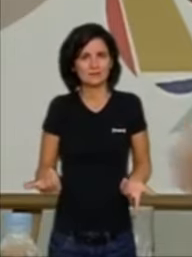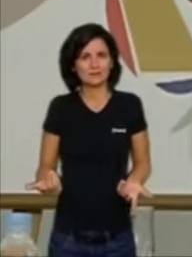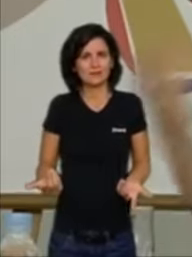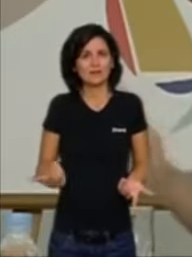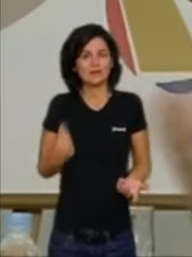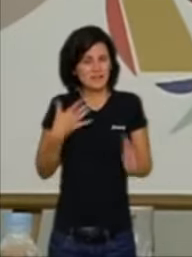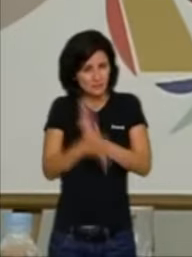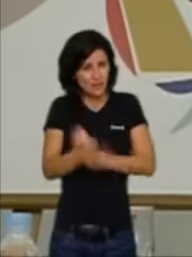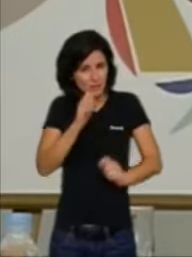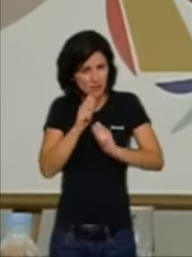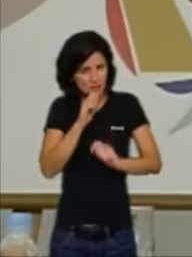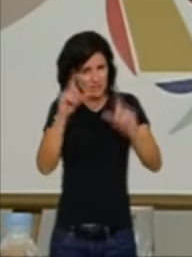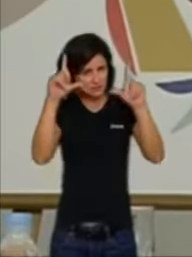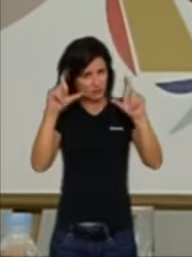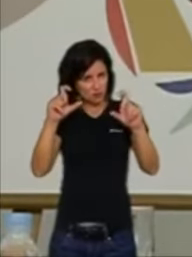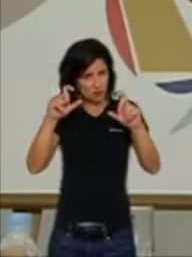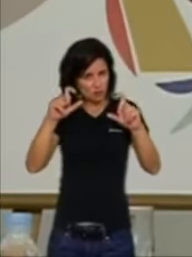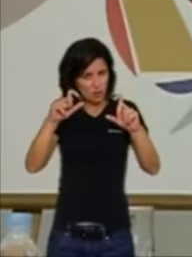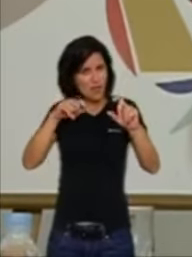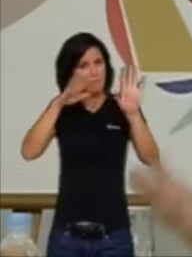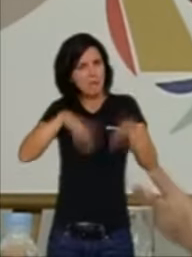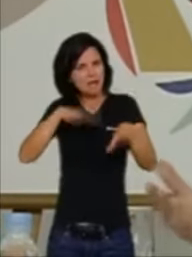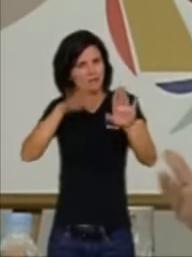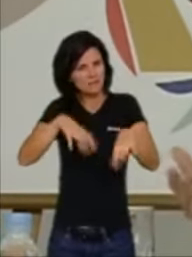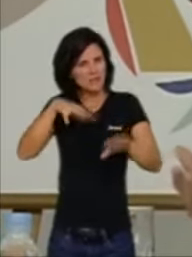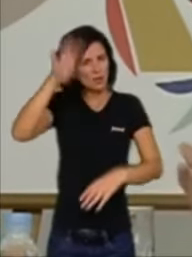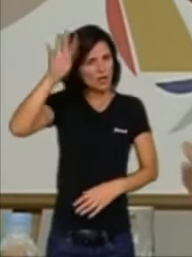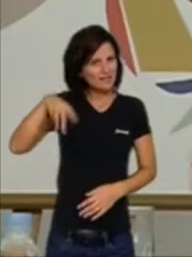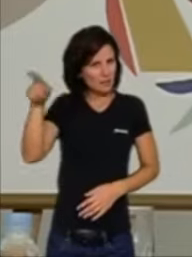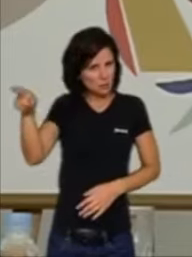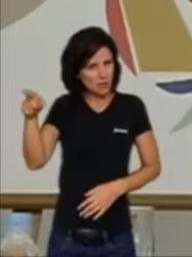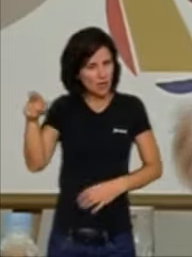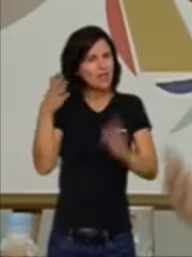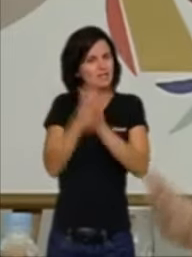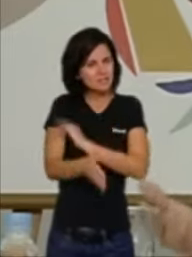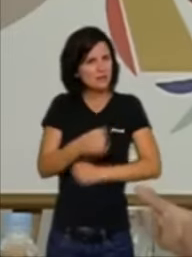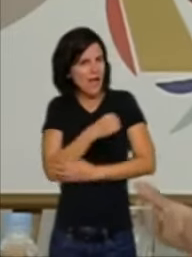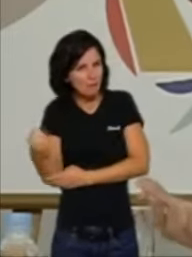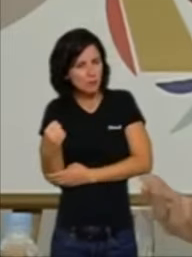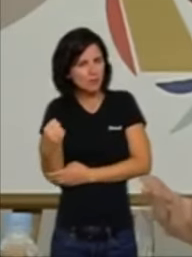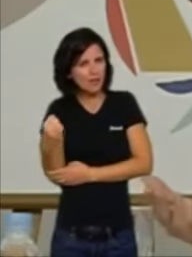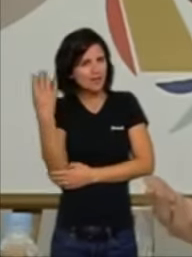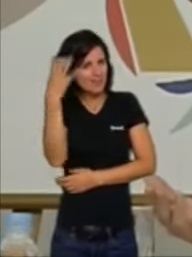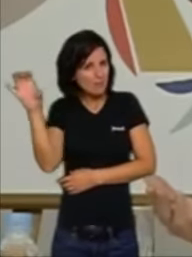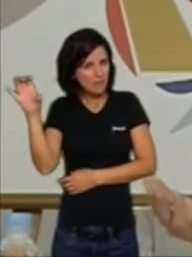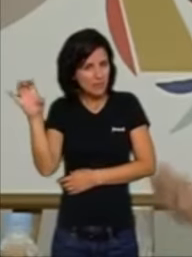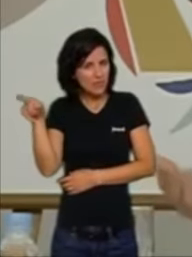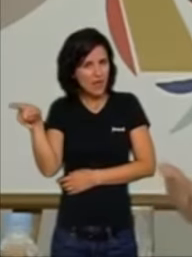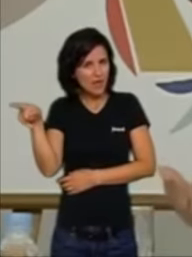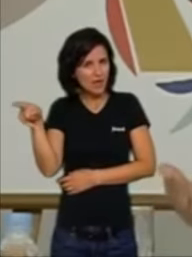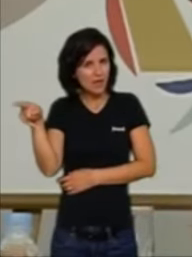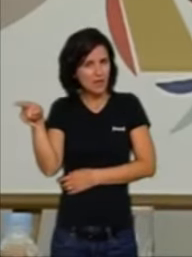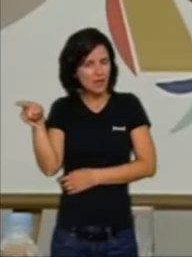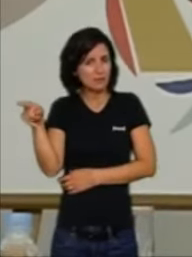manifestació en Catalunya que reclama la independència estan fent apologia de no sé què? no.